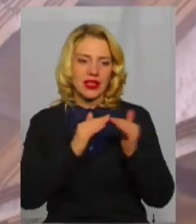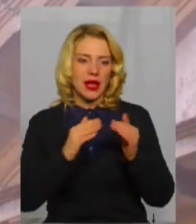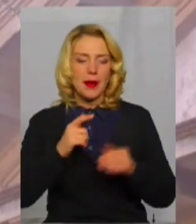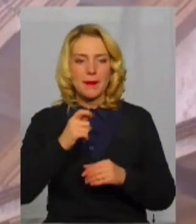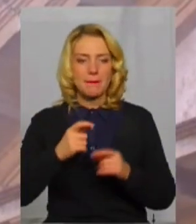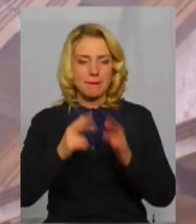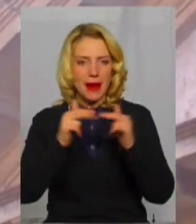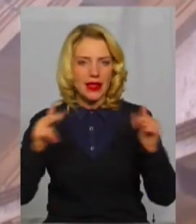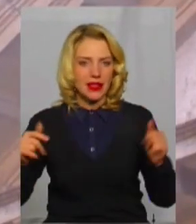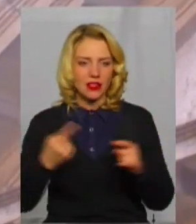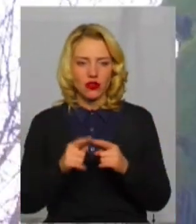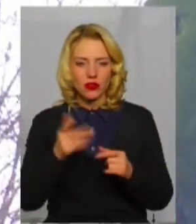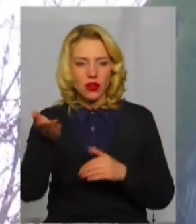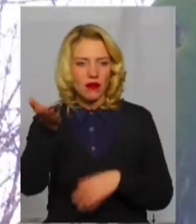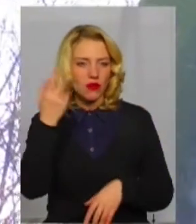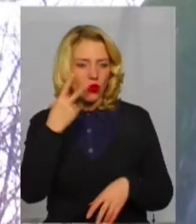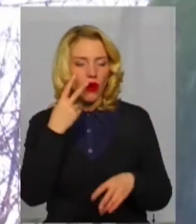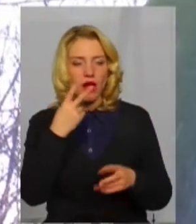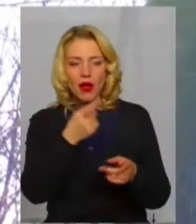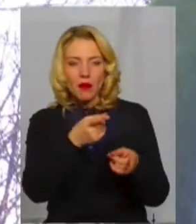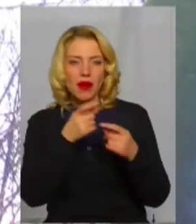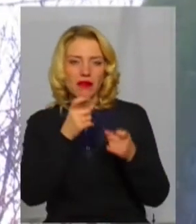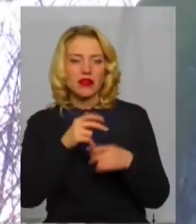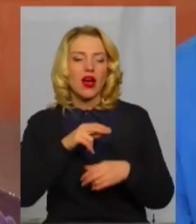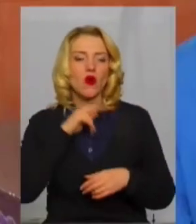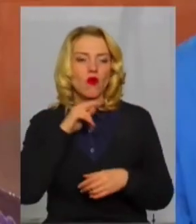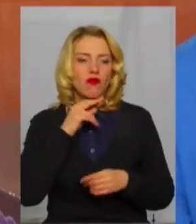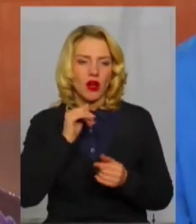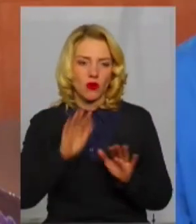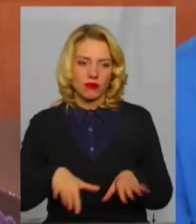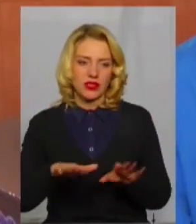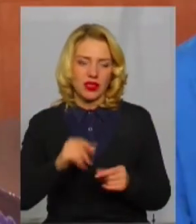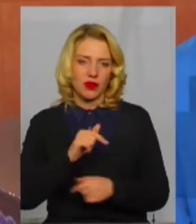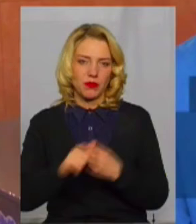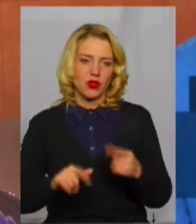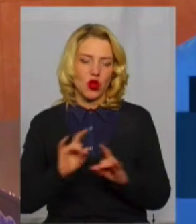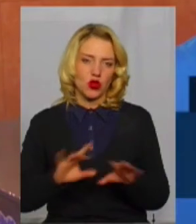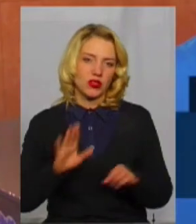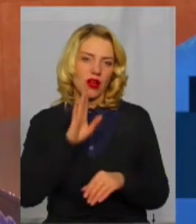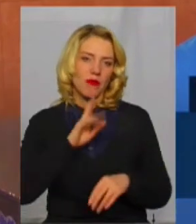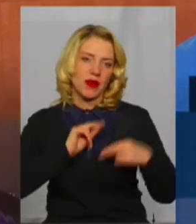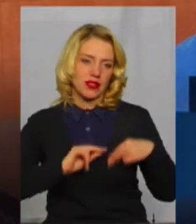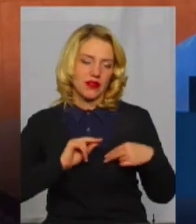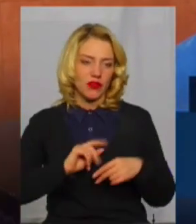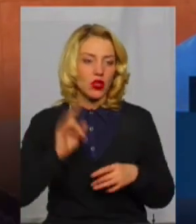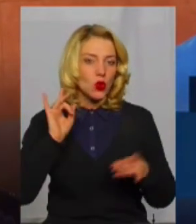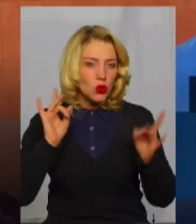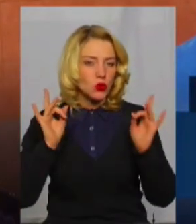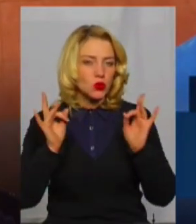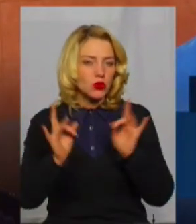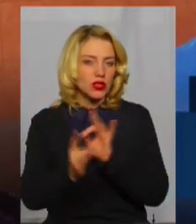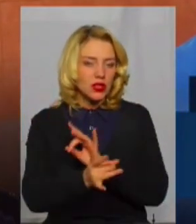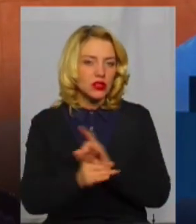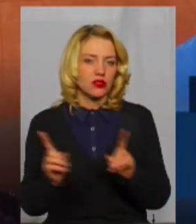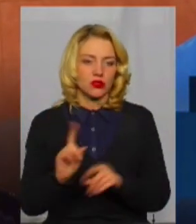провертає увагу бізнесменів, розповідає місцева мешканка та працівниця санаторію Галина Поліщук. Чутки в селі ходять, що